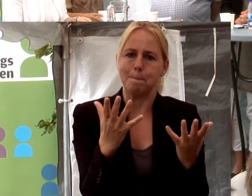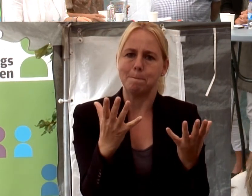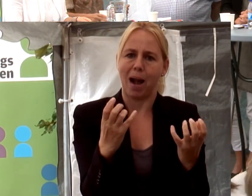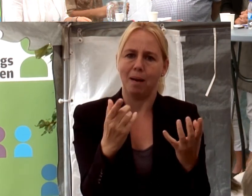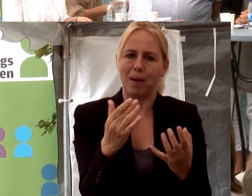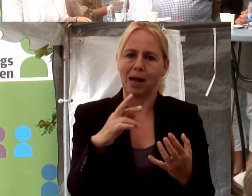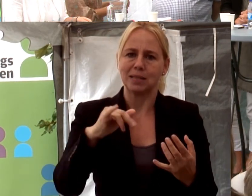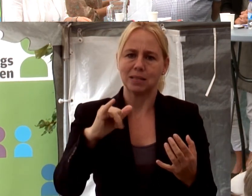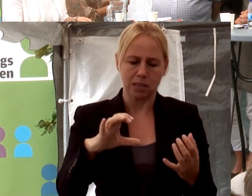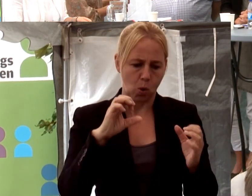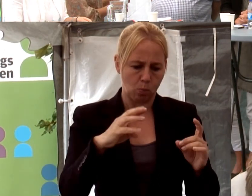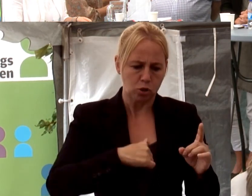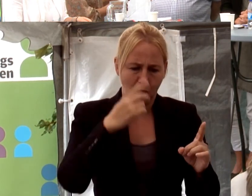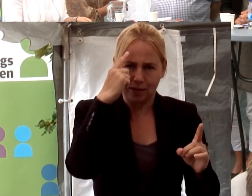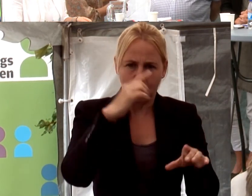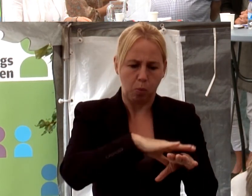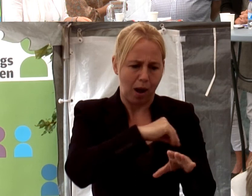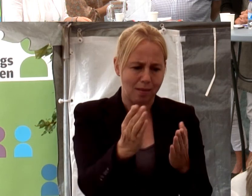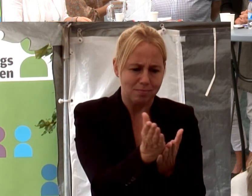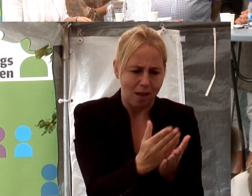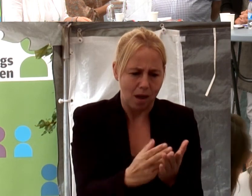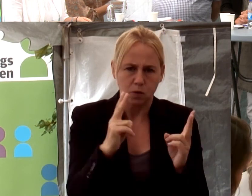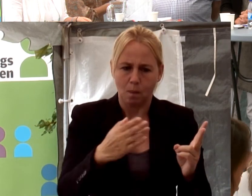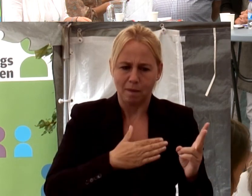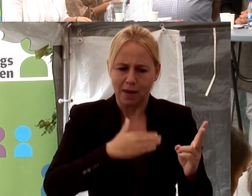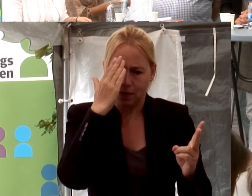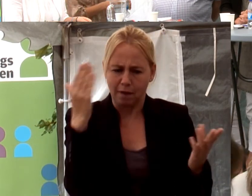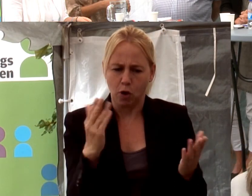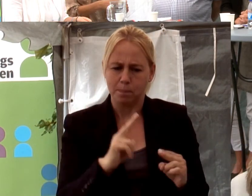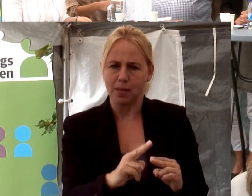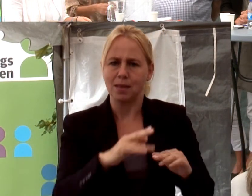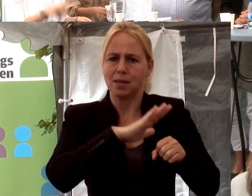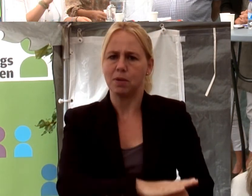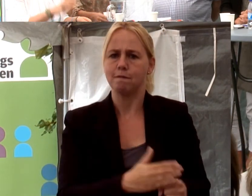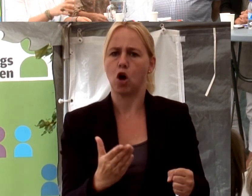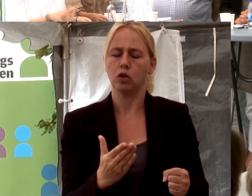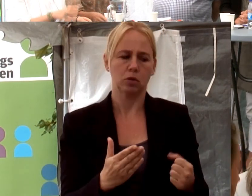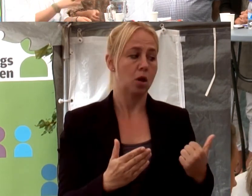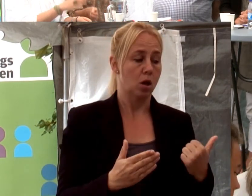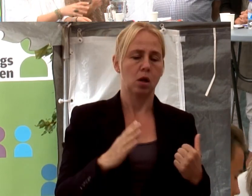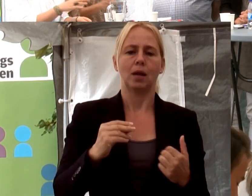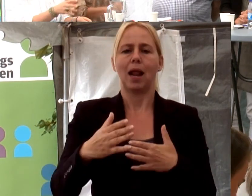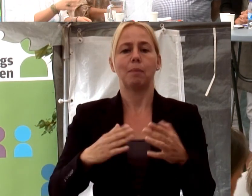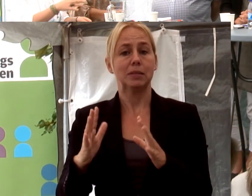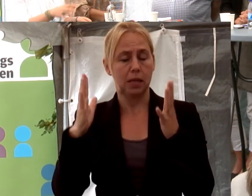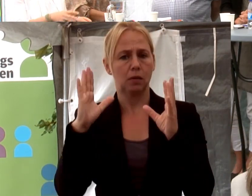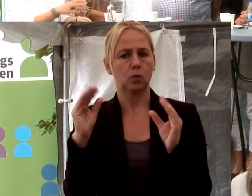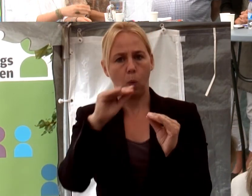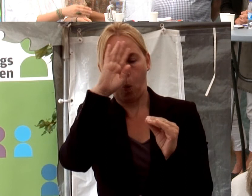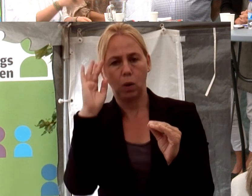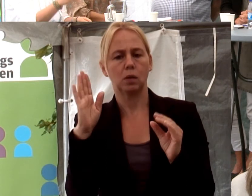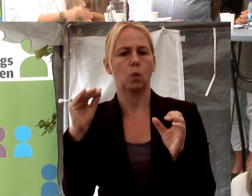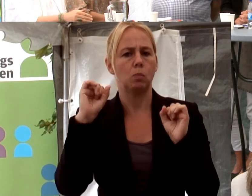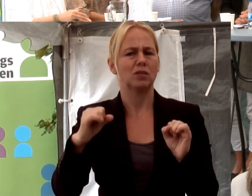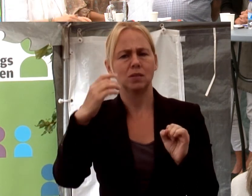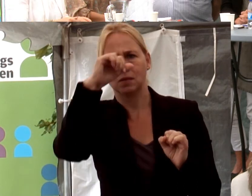Om vi ska kunna täcka upp de alla olika delarna. När vi vill veta vad som är diskriminering eller inte. Just när det gäller arbetslivet och ålder så måste det också vara väldigt svårt